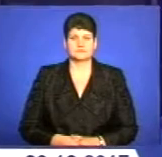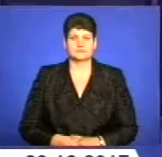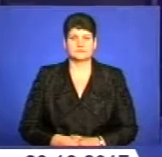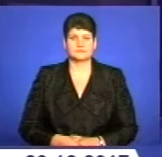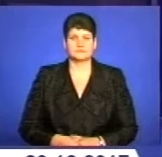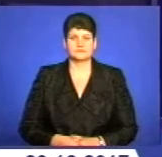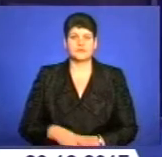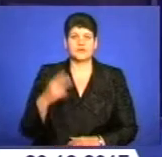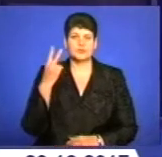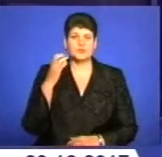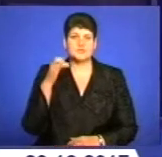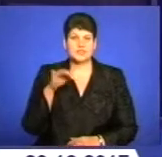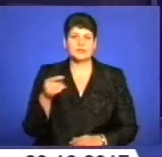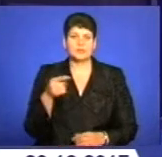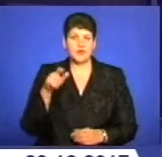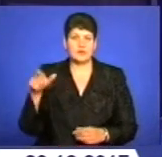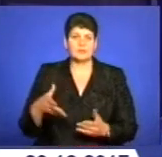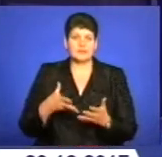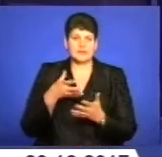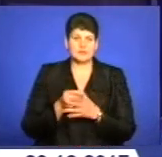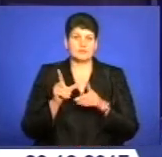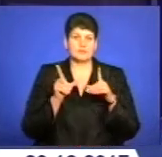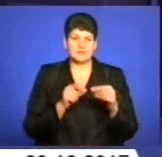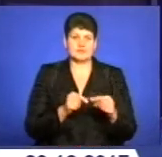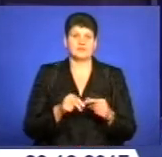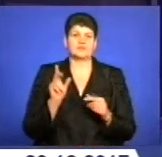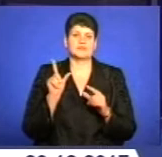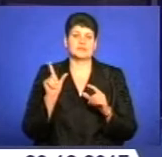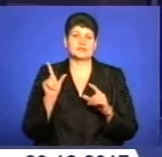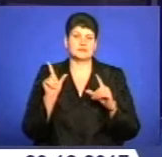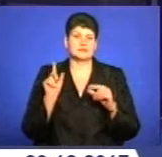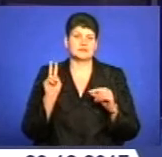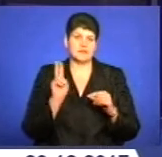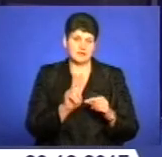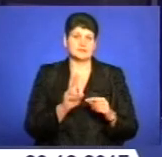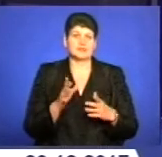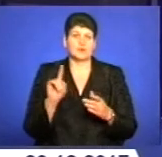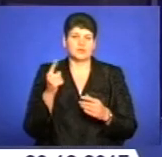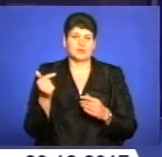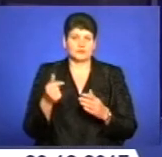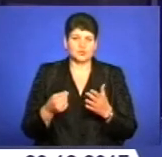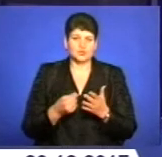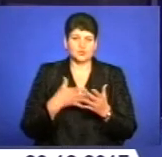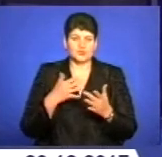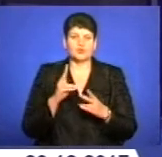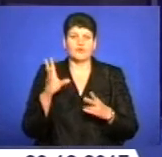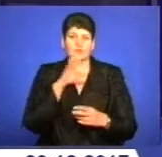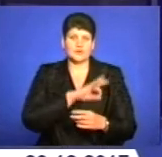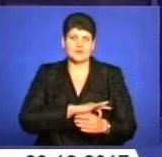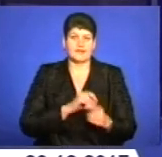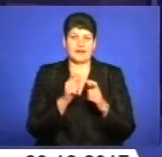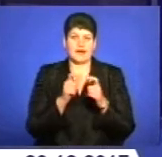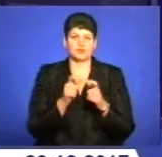З 2 січня тернополяни платитимуть за проїзд у громадському транспорті готівкою на гривню дорожче. Для тих, хто використовуватиме картку